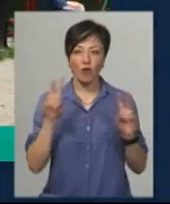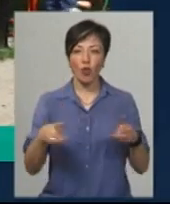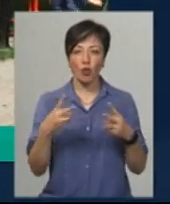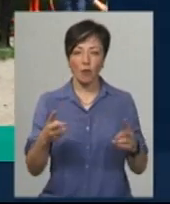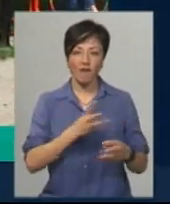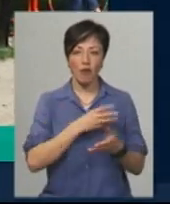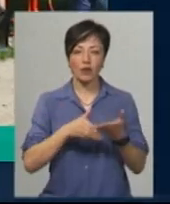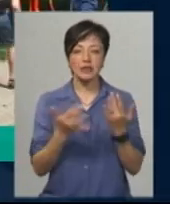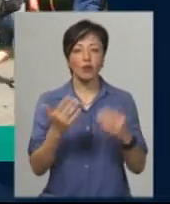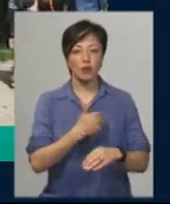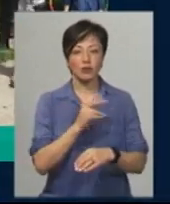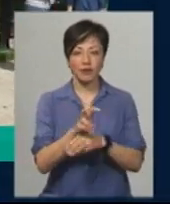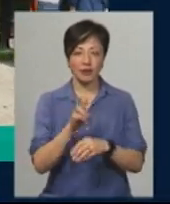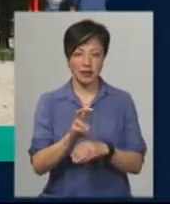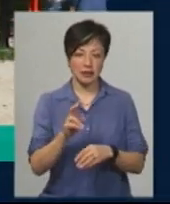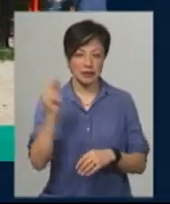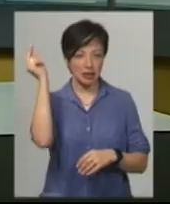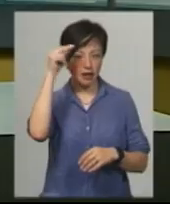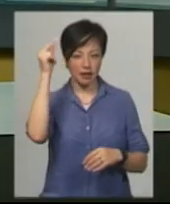Скільки охочих хочуть відвідати заняття?